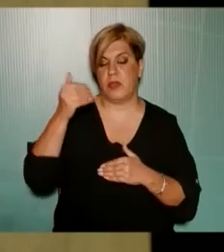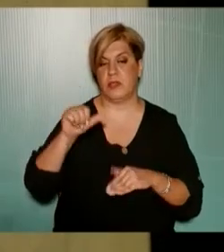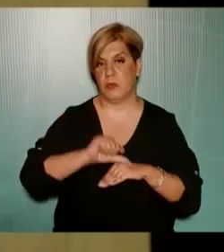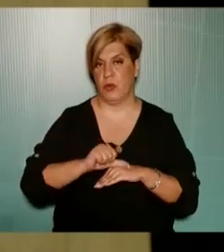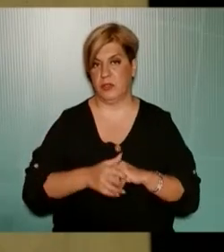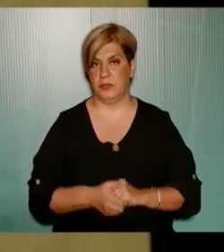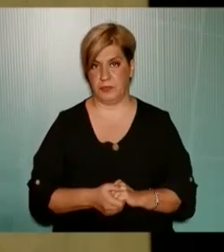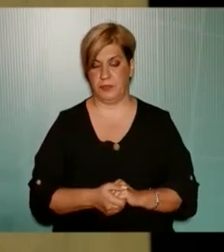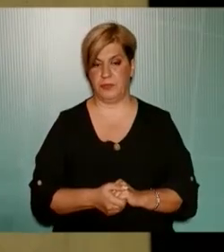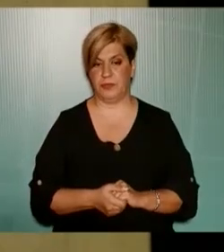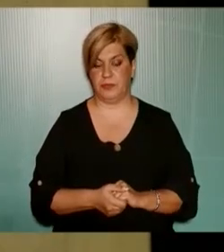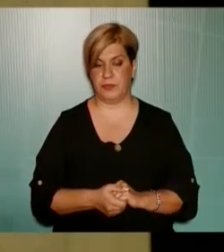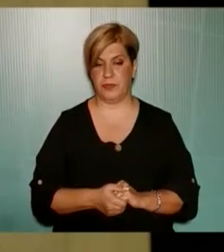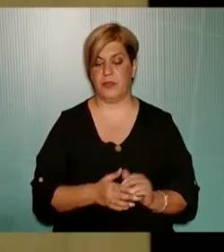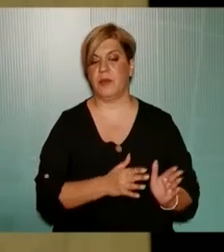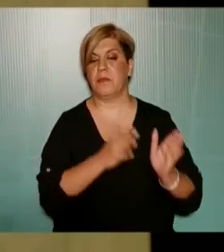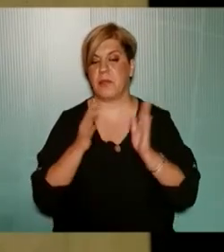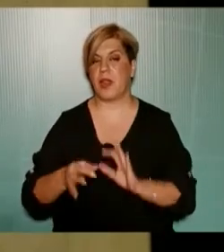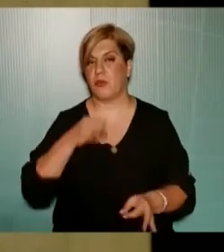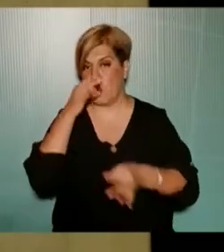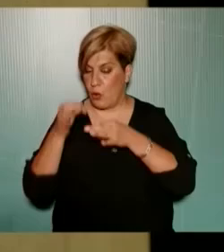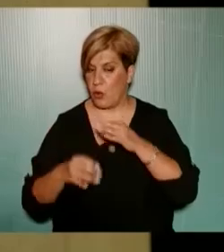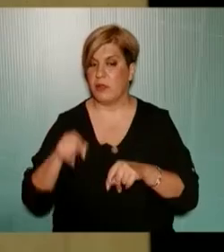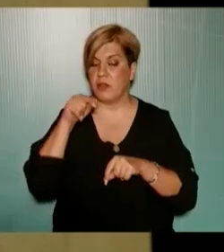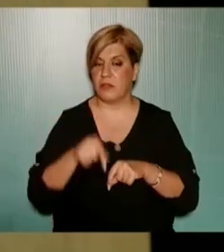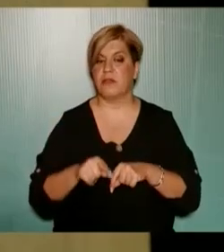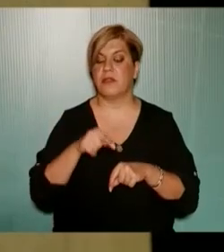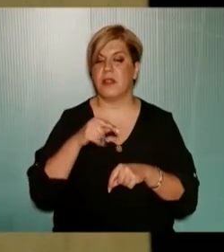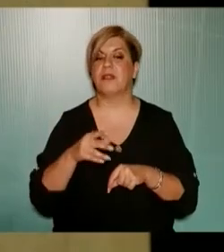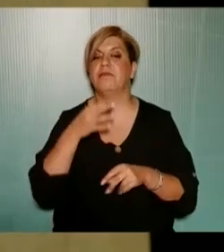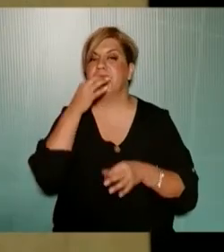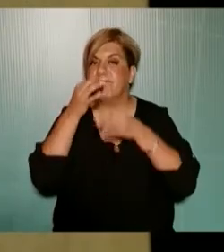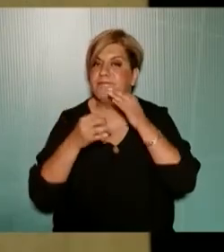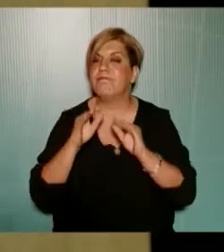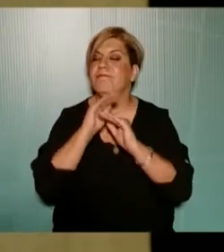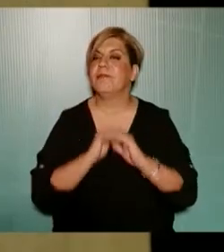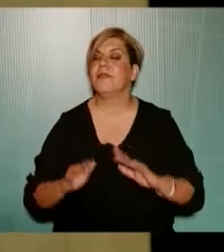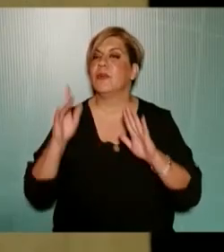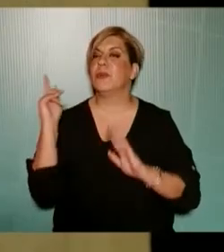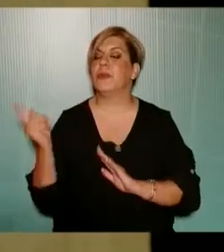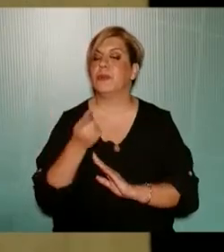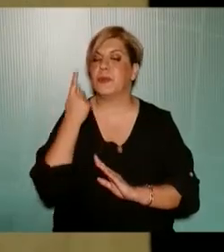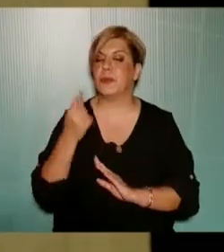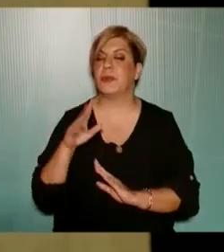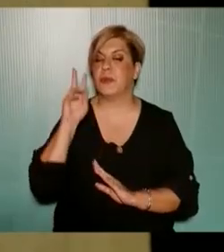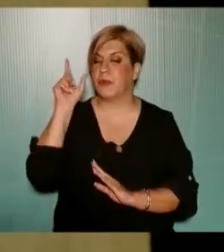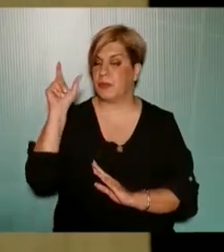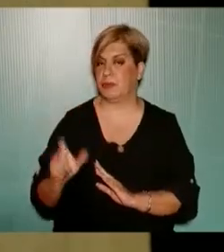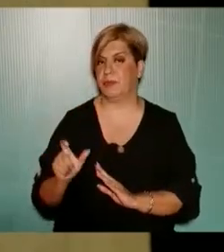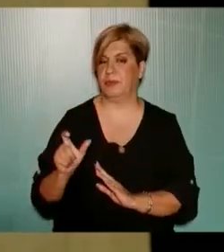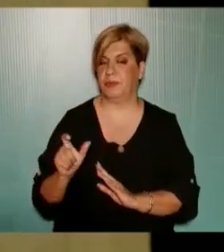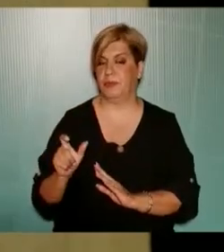πόλης και πέρα από το λόγο πέρα από αυτή την κατευναστική και καθησυχαστική